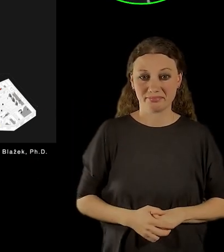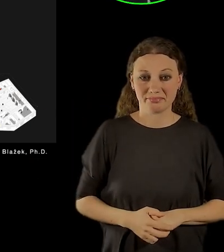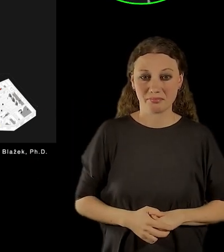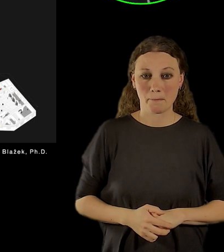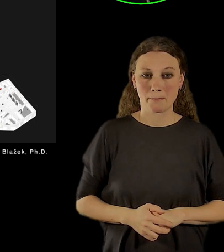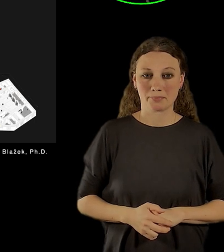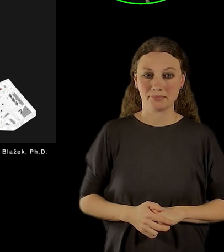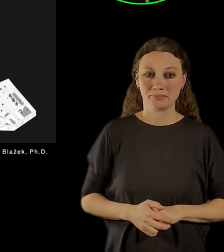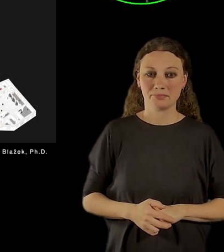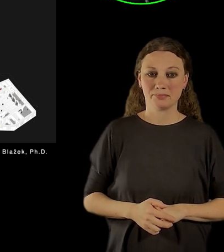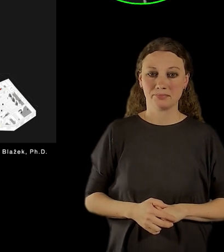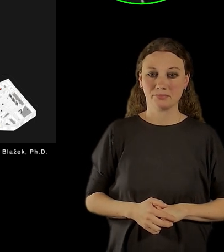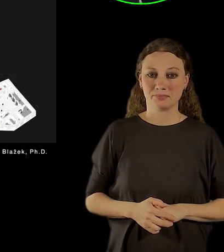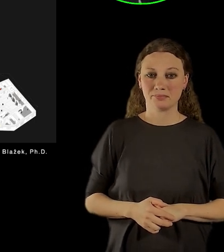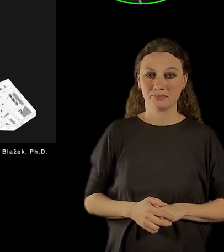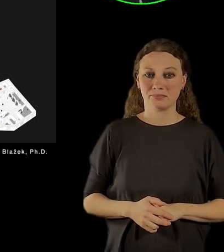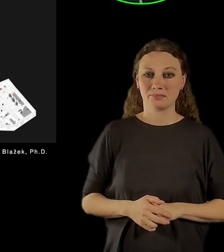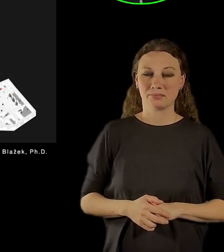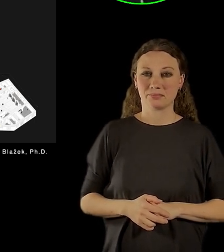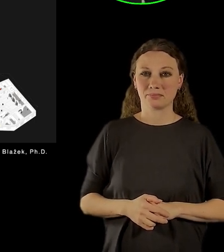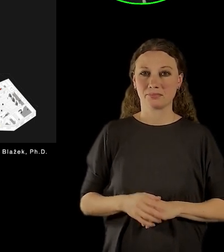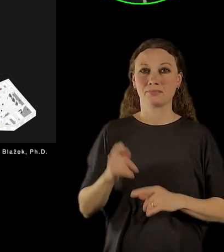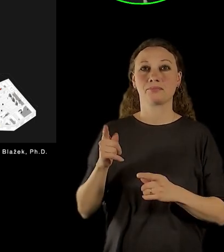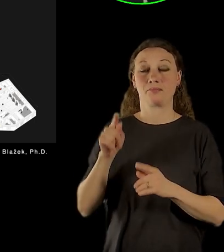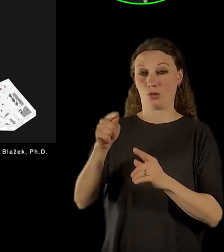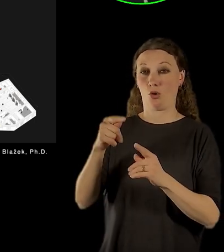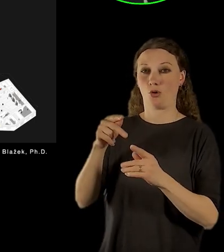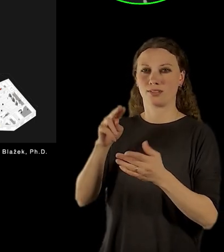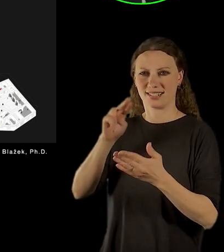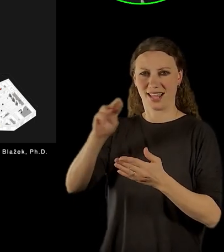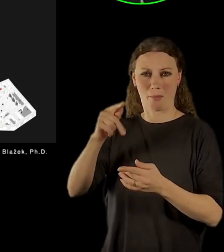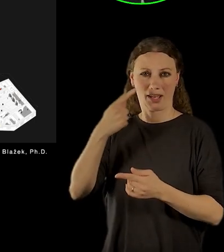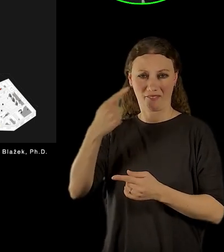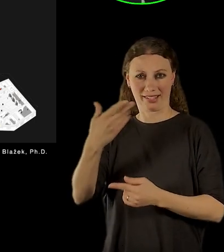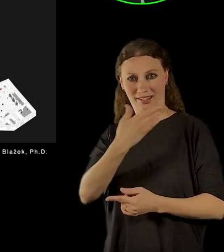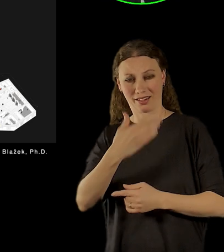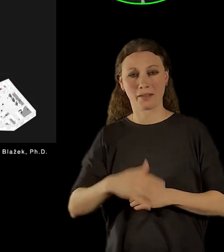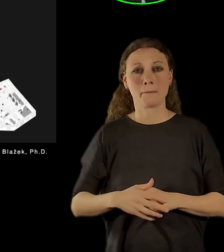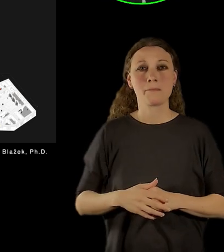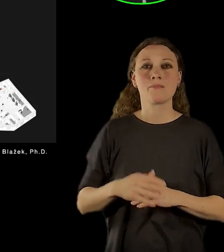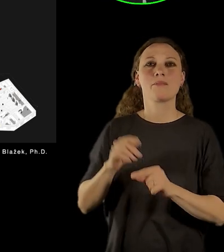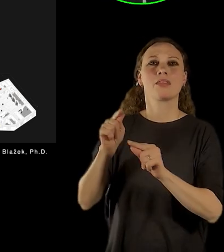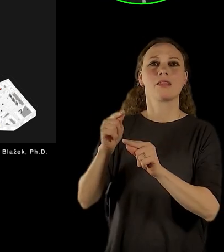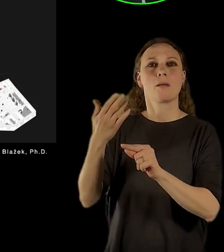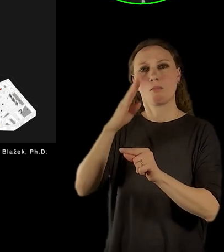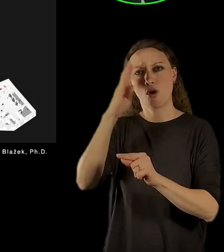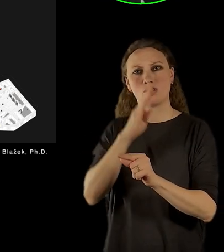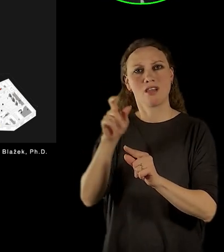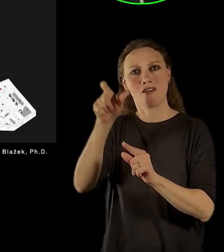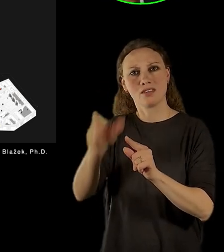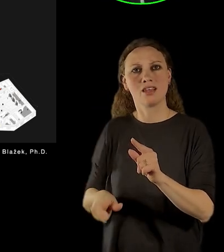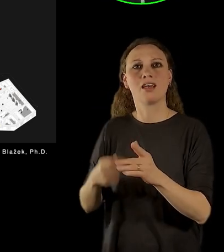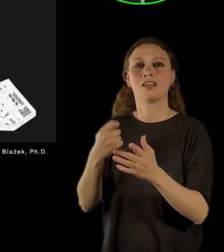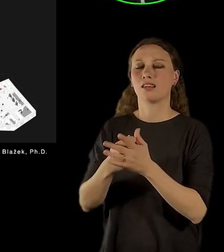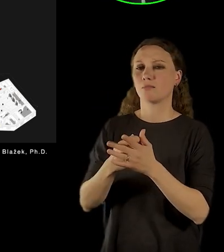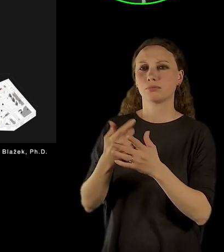Jindřich, který potom se stal autorem všech známek československých komunistických prezidentů, to